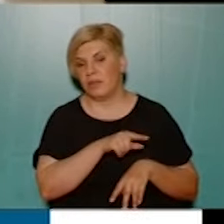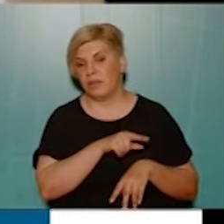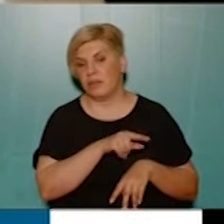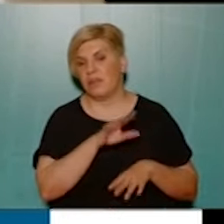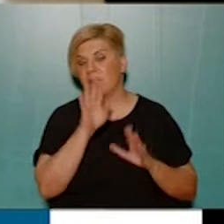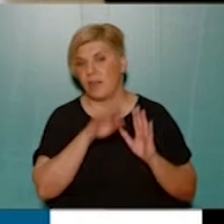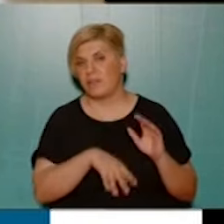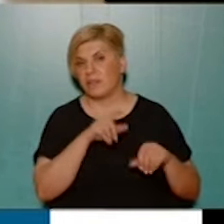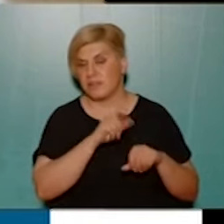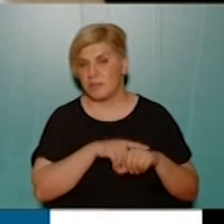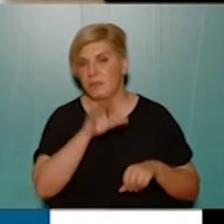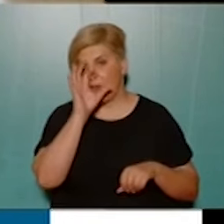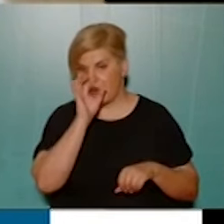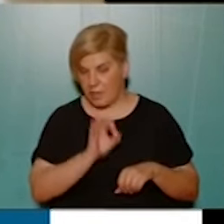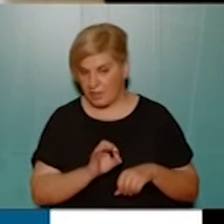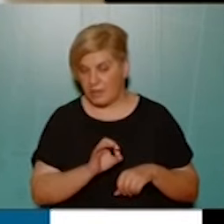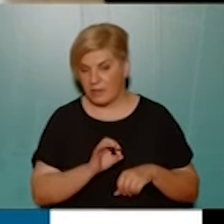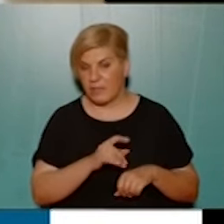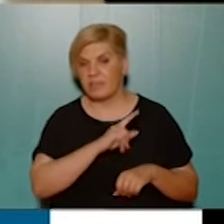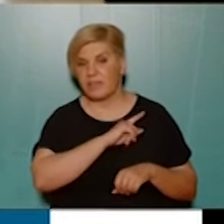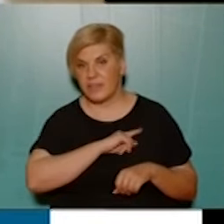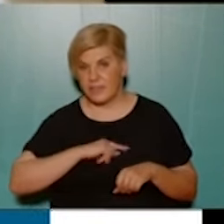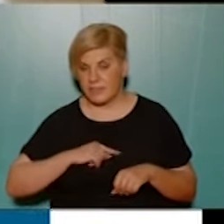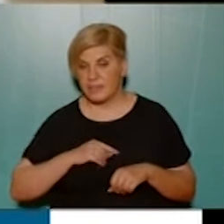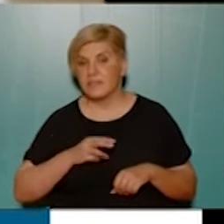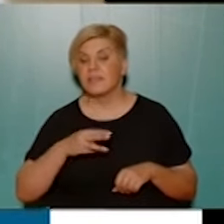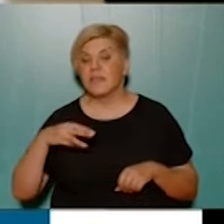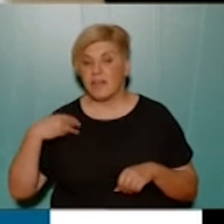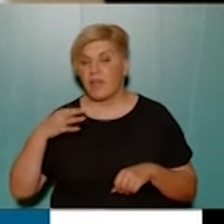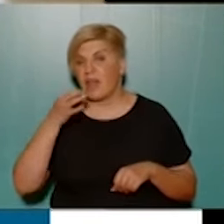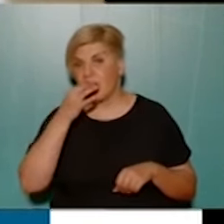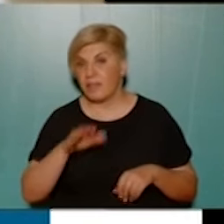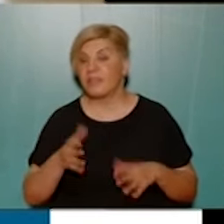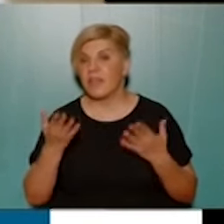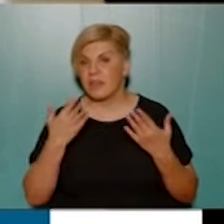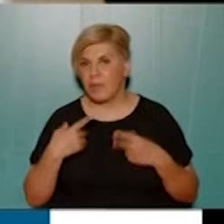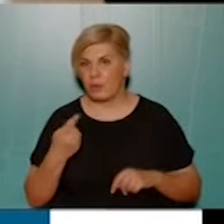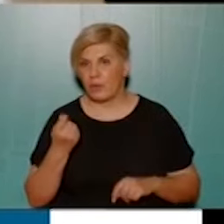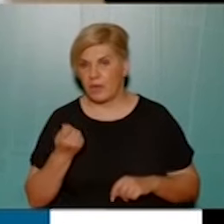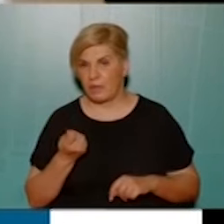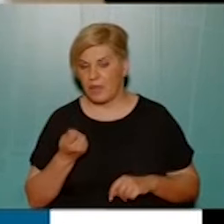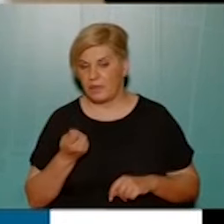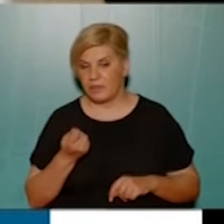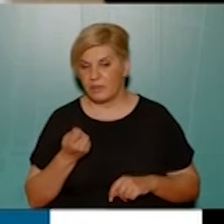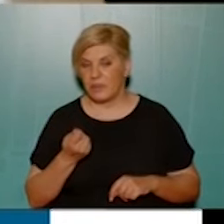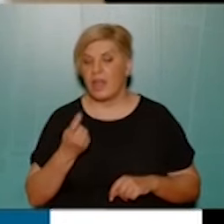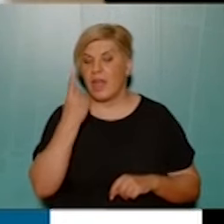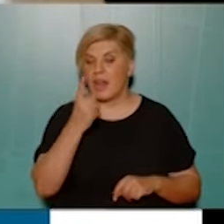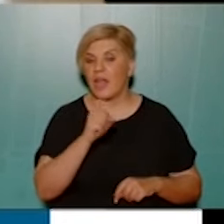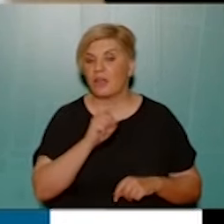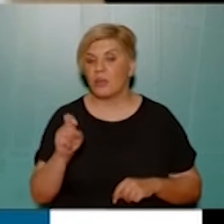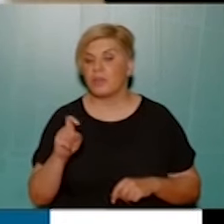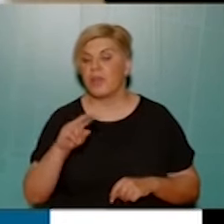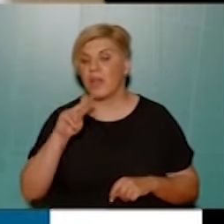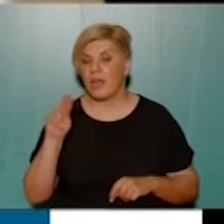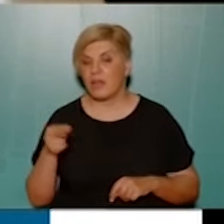Τελευταία στιγμή, πραγματικά, παρόλο που η διοίκηση Ζέρβα έλεγε ότι δεν υπάρχουν χρήματα, ένα εκατομμύριο ευρώ χρειαζόταν,